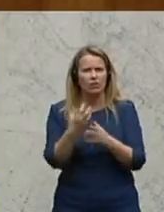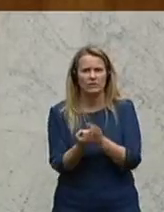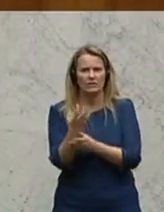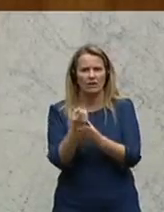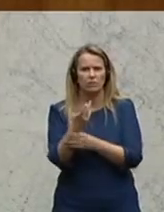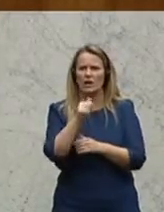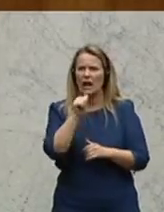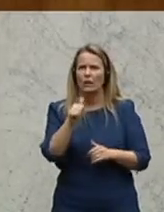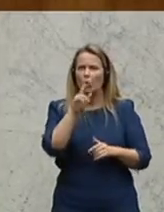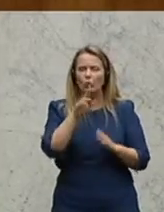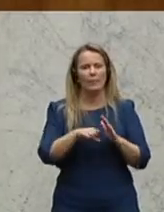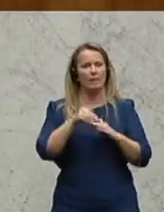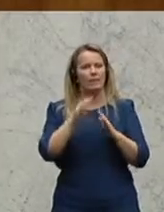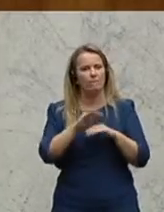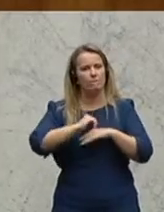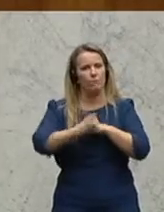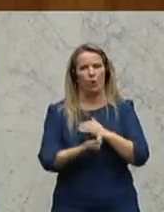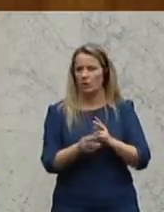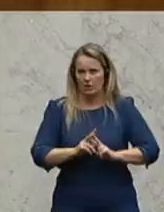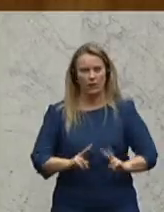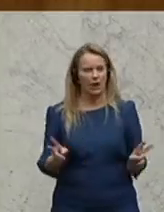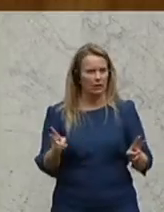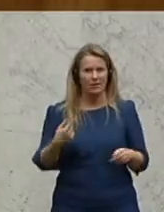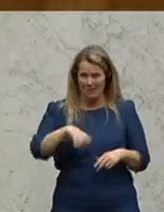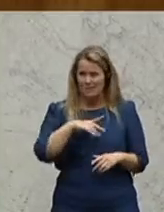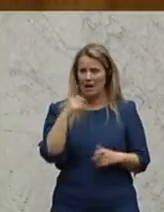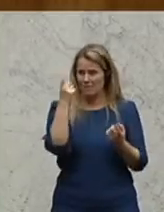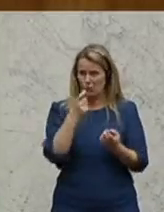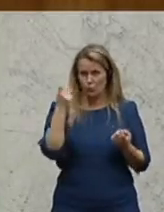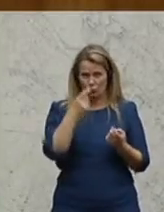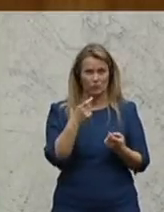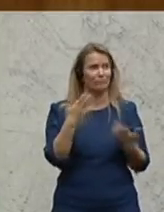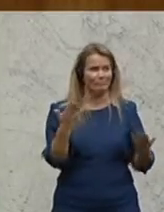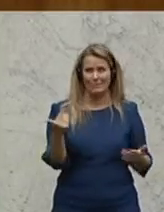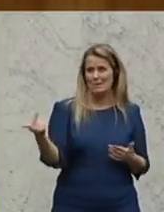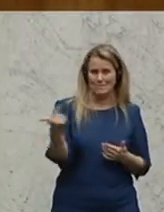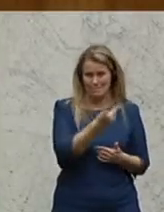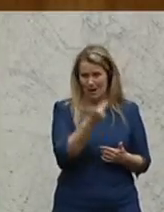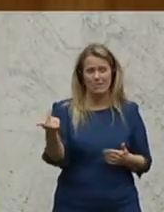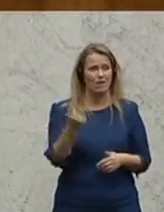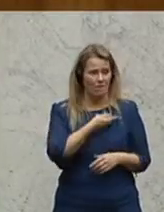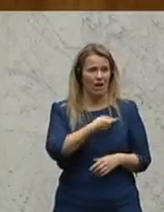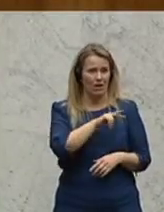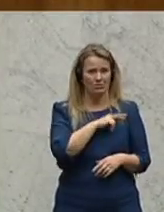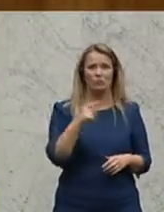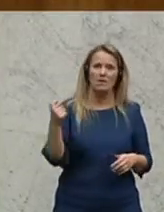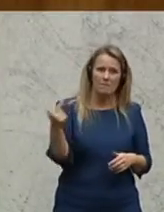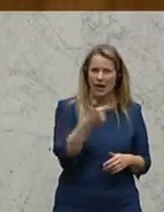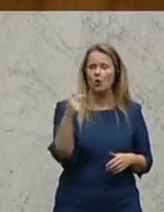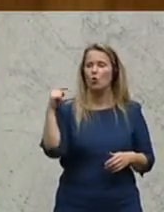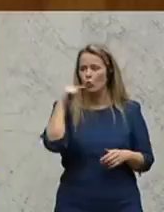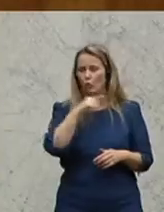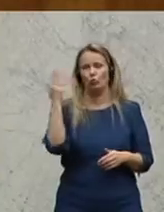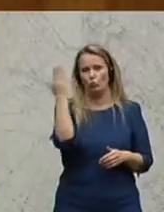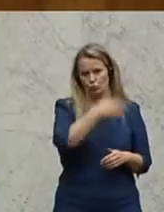keine Unternehmerfreundlichkeit mehr haben. Wir wundern uns auch in dieser Hinsicht, die Sie beide zu verantworten haben, beide rot und